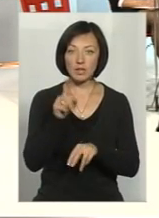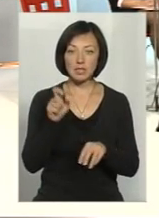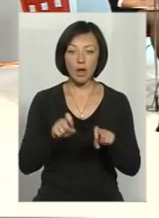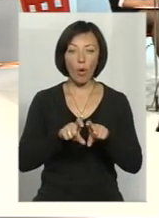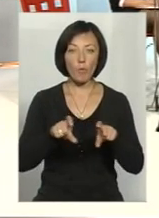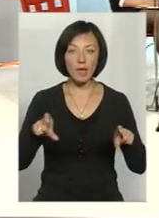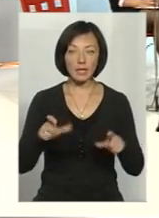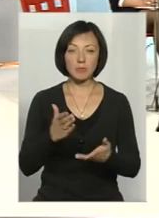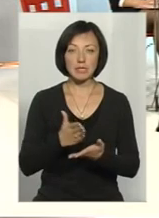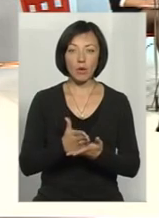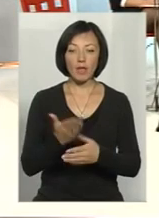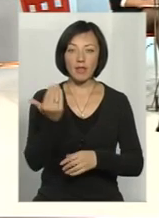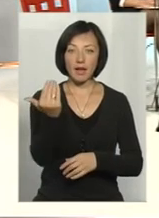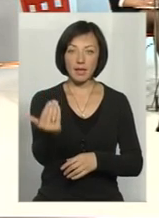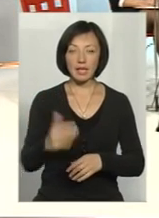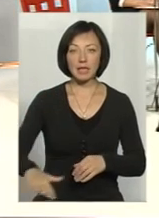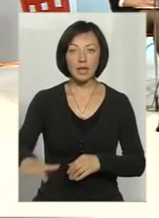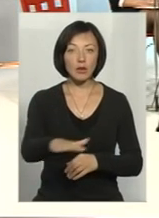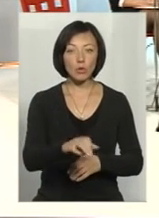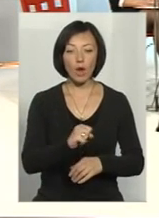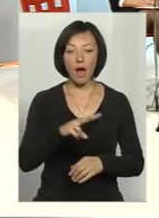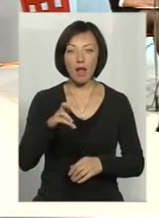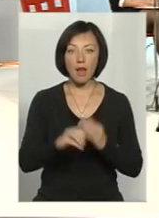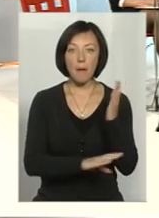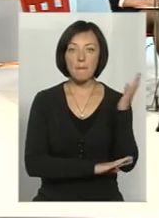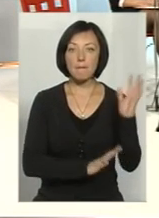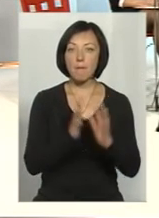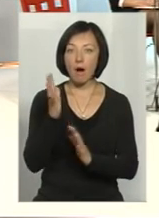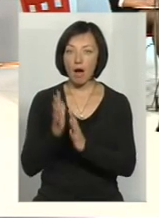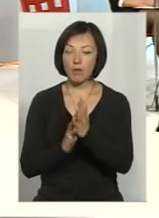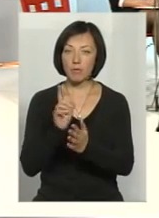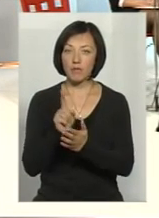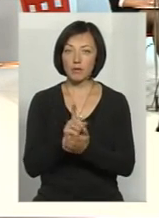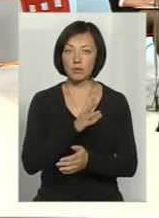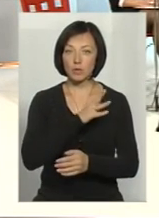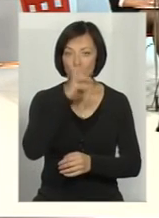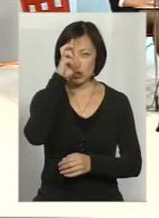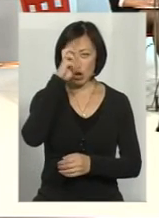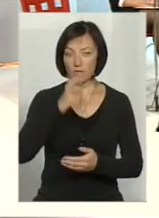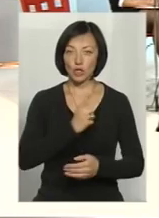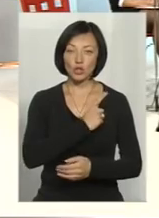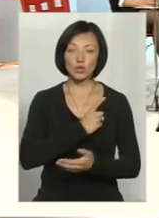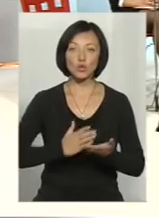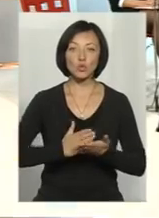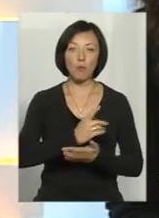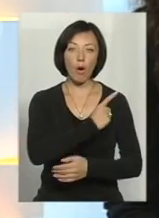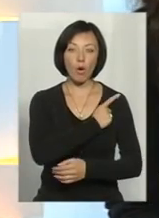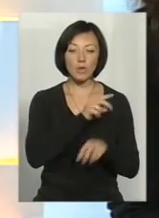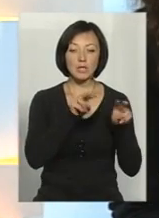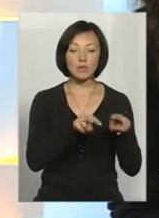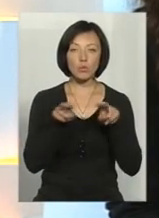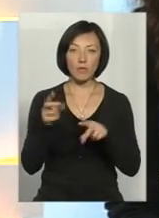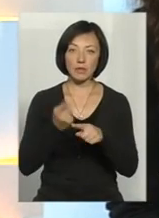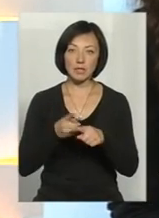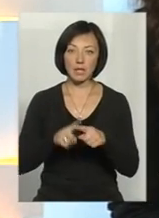'єктами, які знаходяться на їхній території. Але парк також, у нього повинна бути Державна служба охорони, яка повинна слідкувати за всією територією